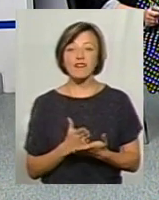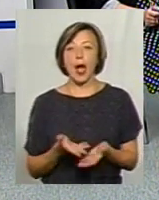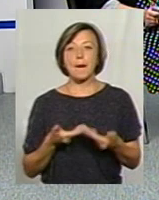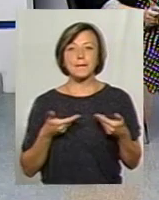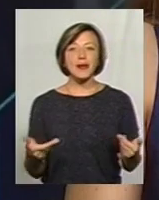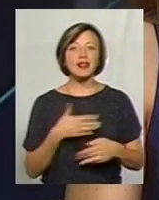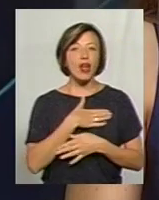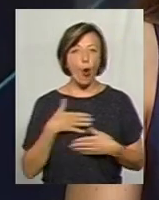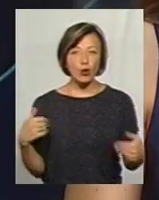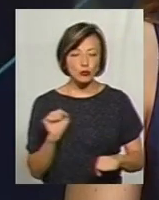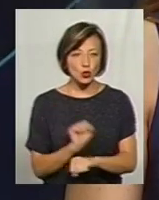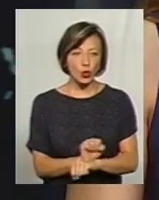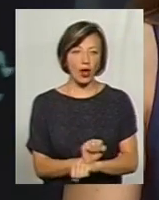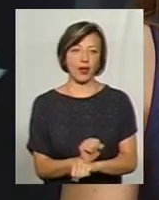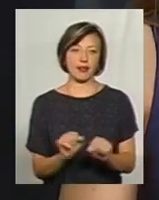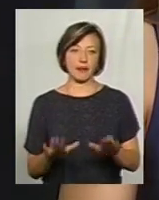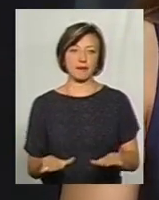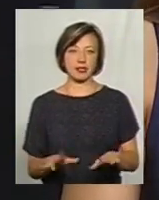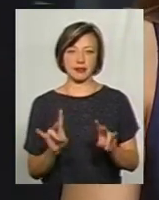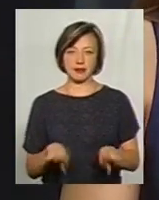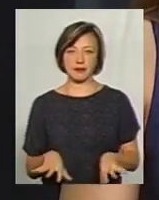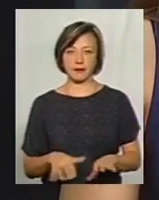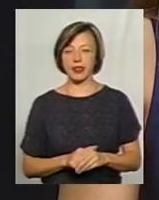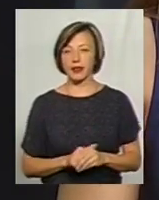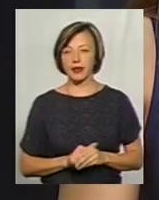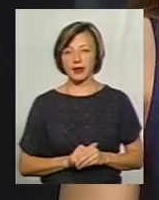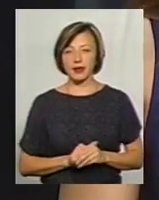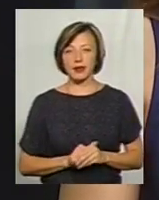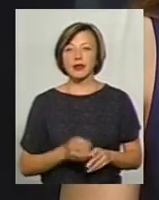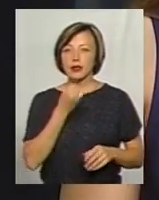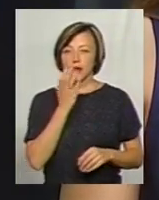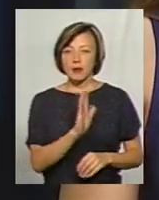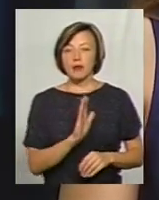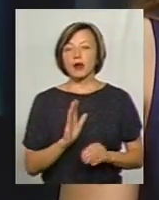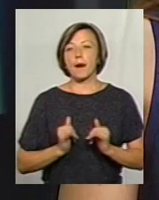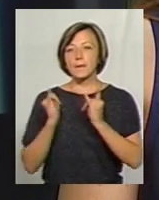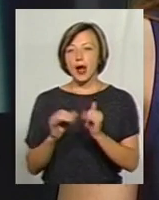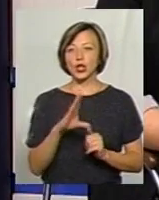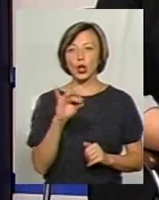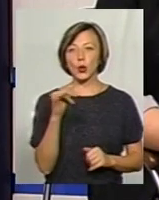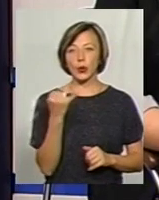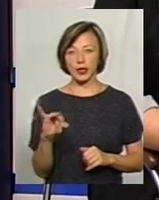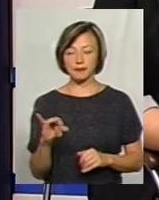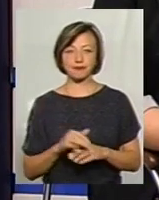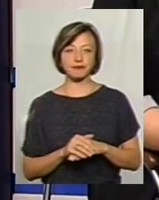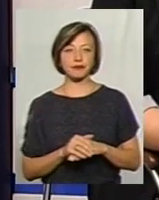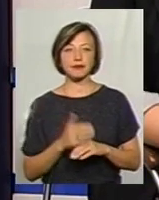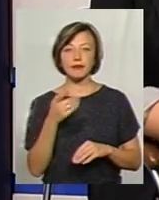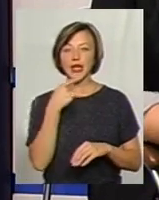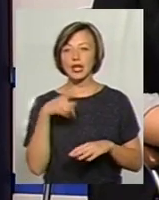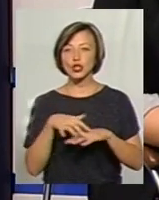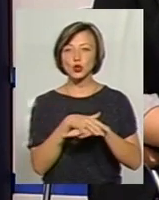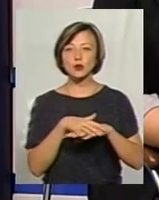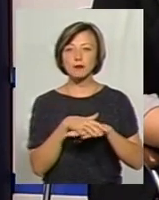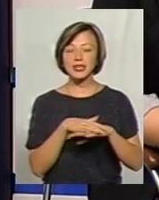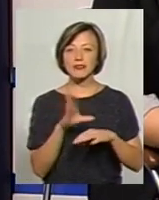ми не хочемо стояти на місці. І ми не стоїмо на місці. Добре, пане Юрій, пані Оксана каже, що суспільство так